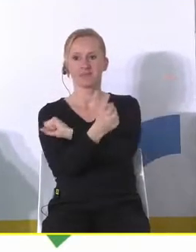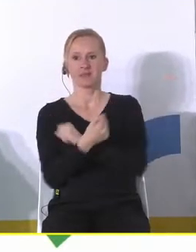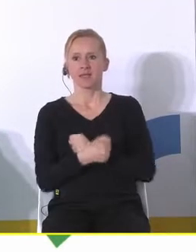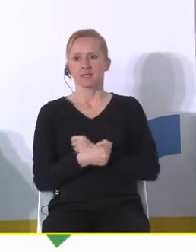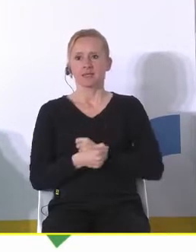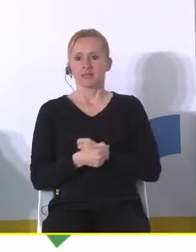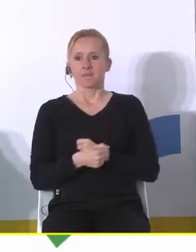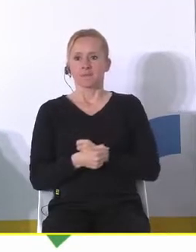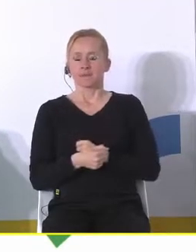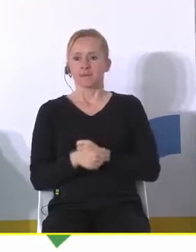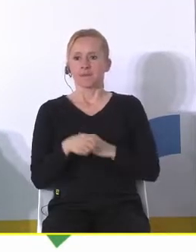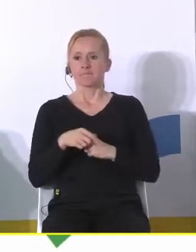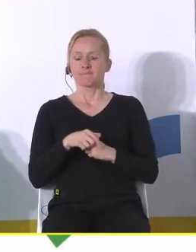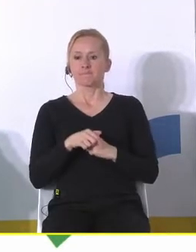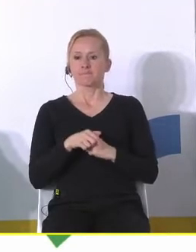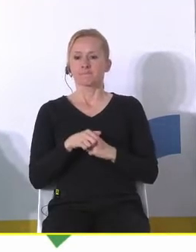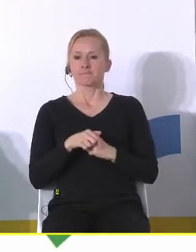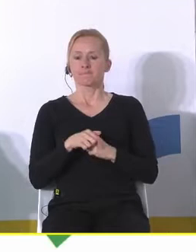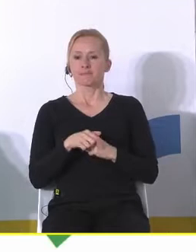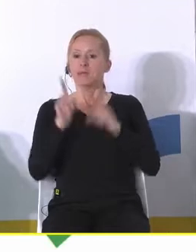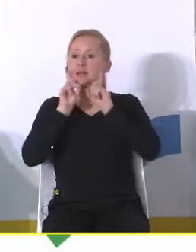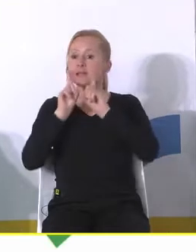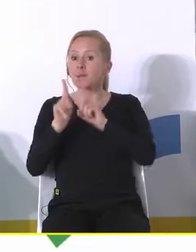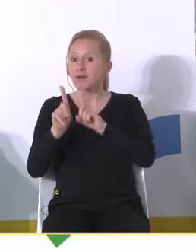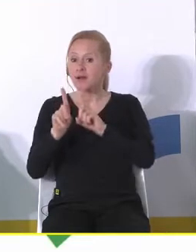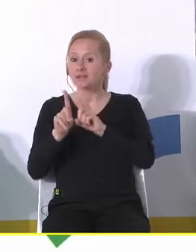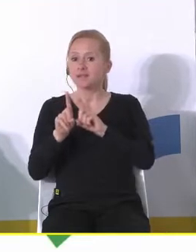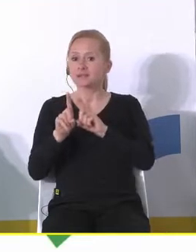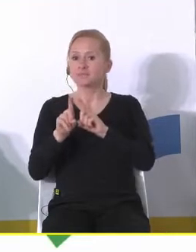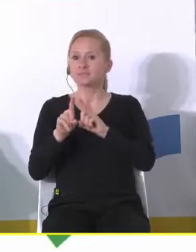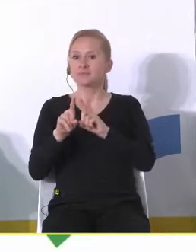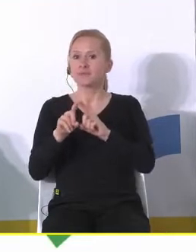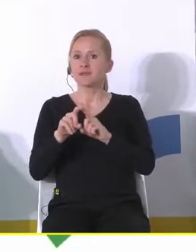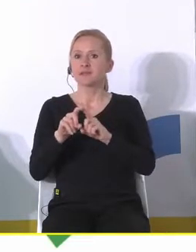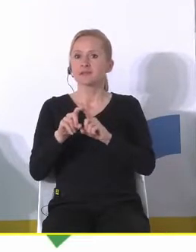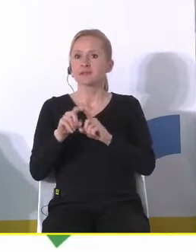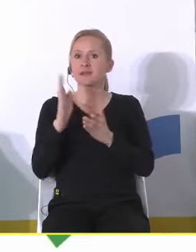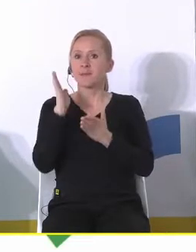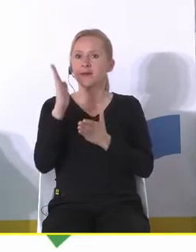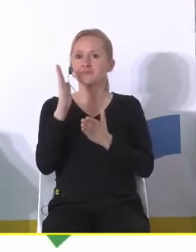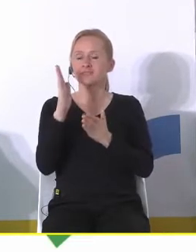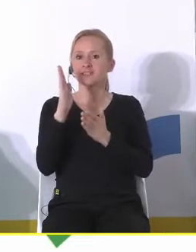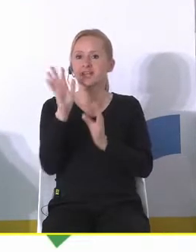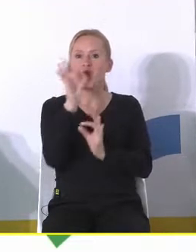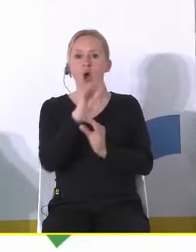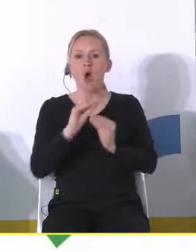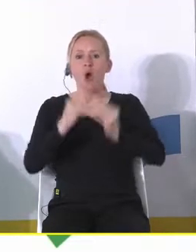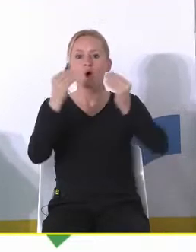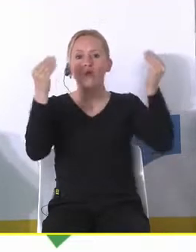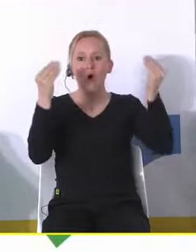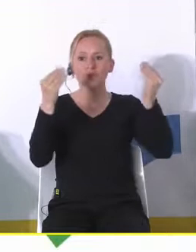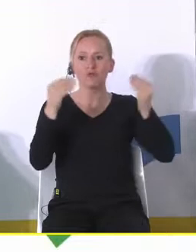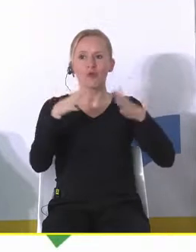demograficznych dokładnie czyli po prostu przestaną pielęgnować rozwój dużych